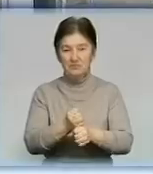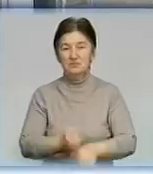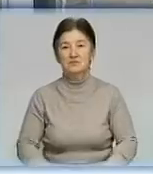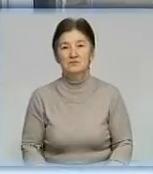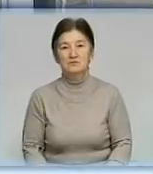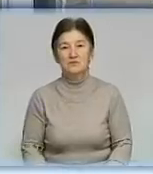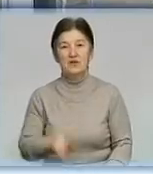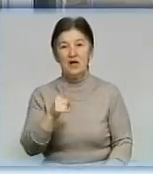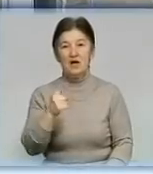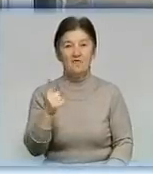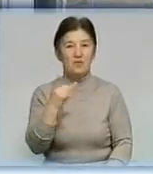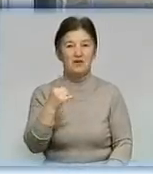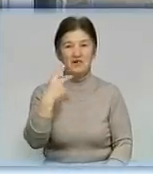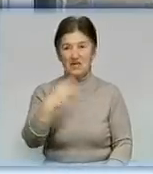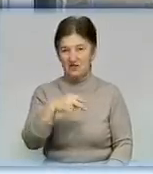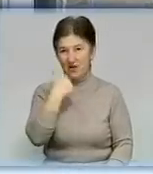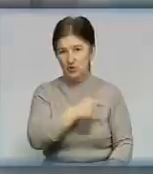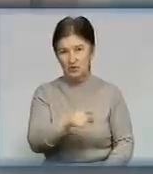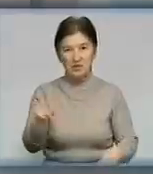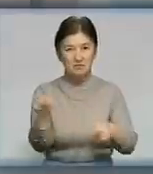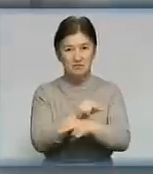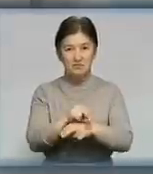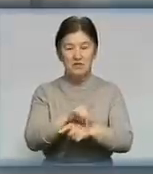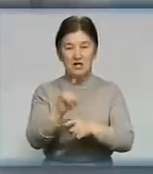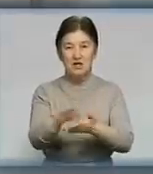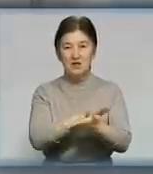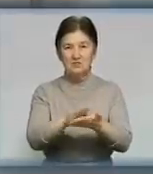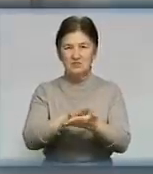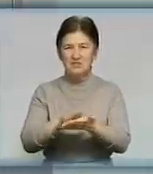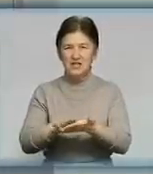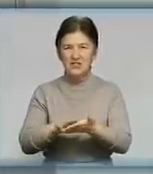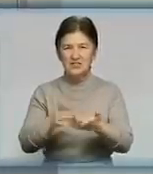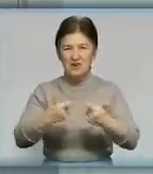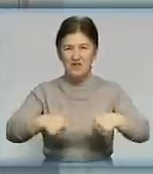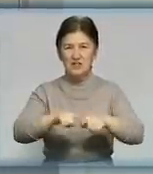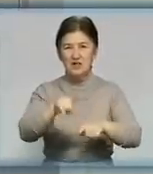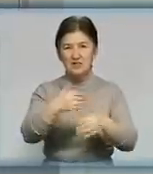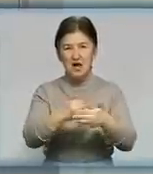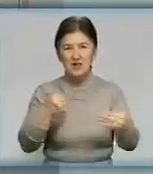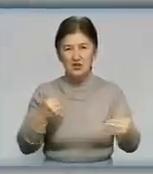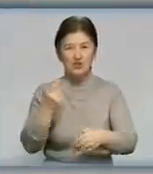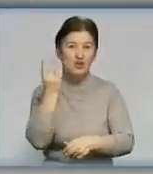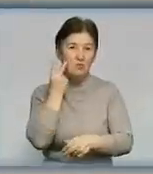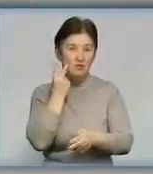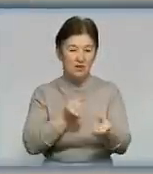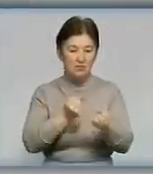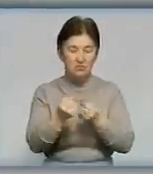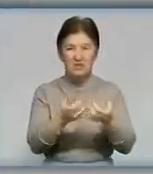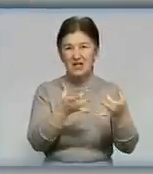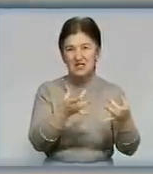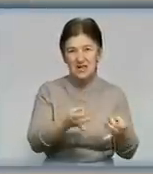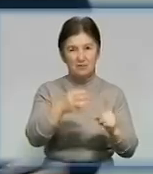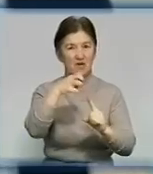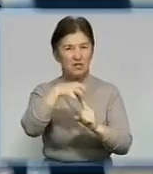Перша за останні 20 років капітально відремонтували і стерилізаційне відділення. Раніше медикам доводилося постійно боротися з сирістю та